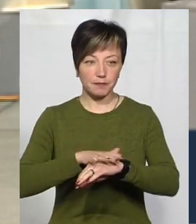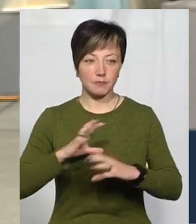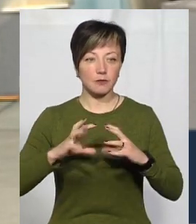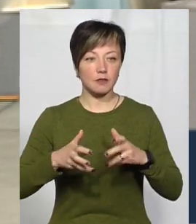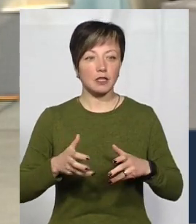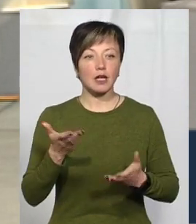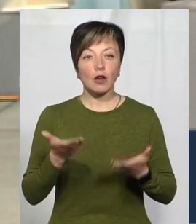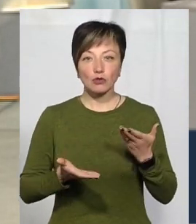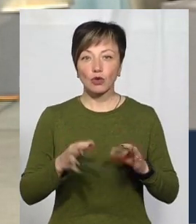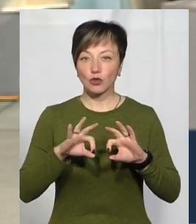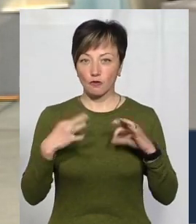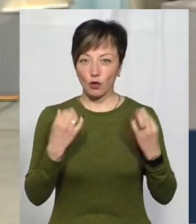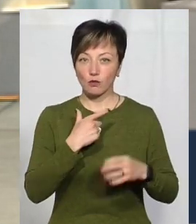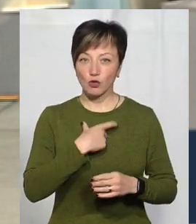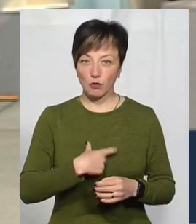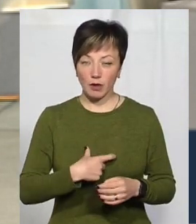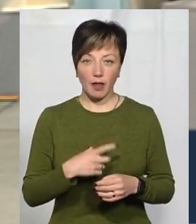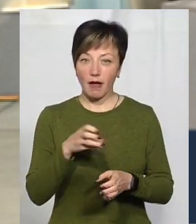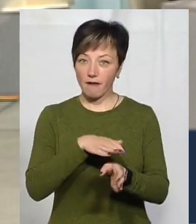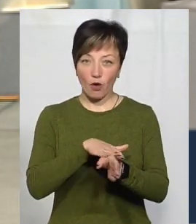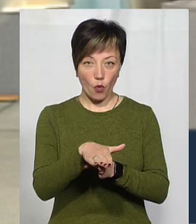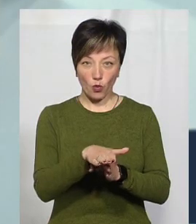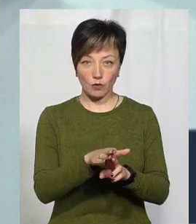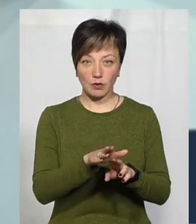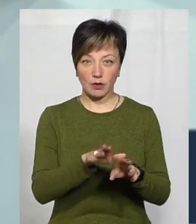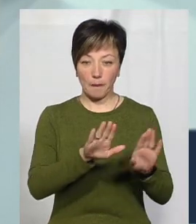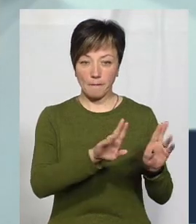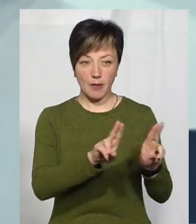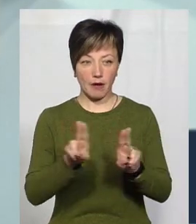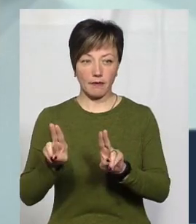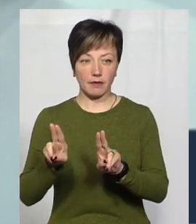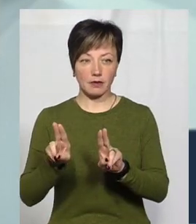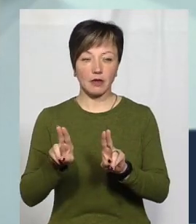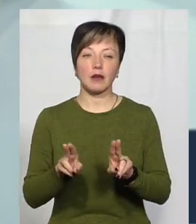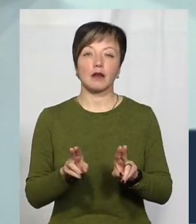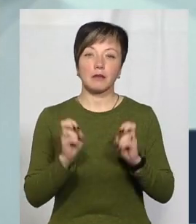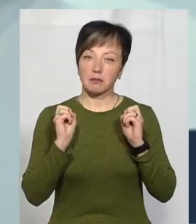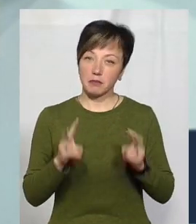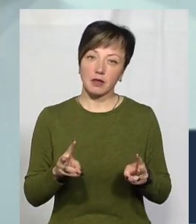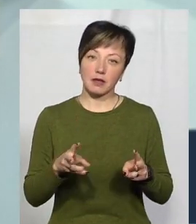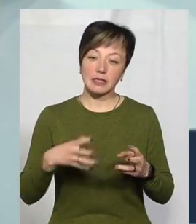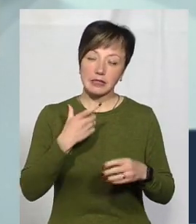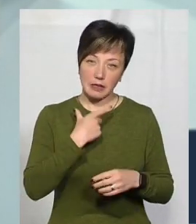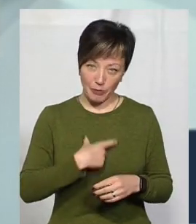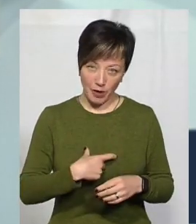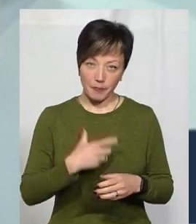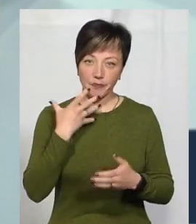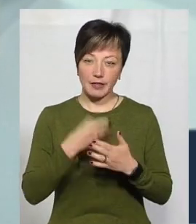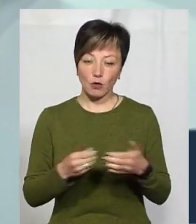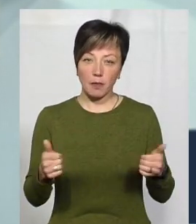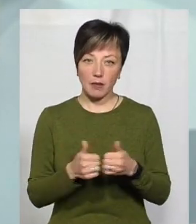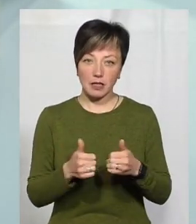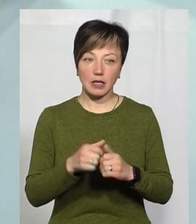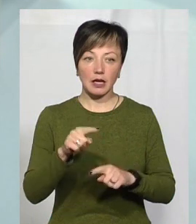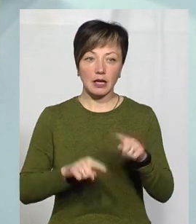ми дозволимо собі не виконувати рекомендації, ми наражаємо на небезпеку себе, своїх